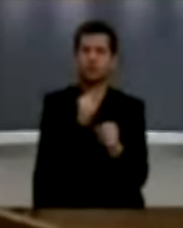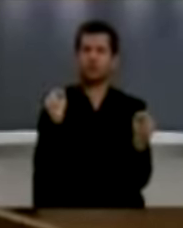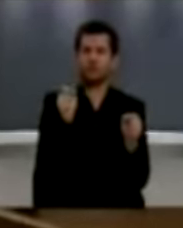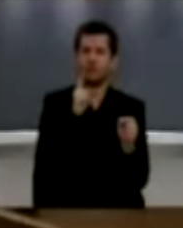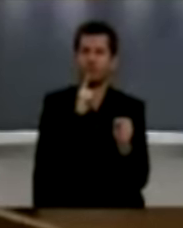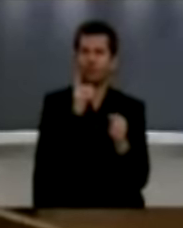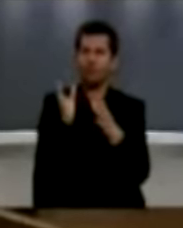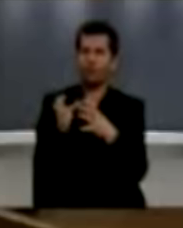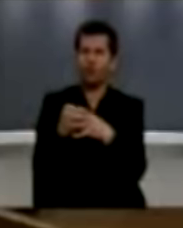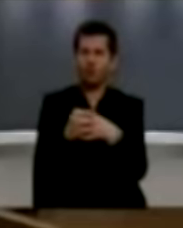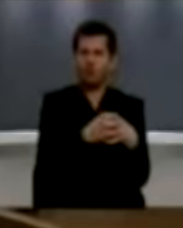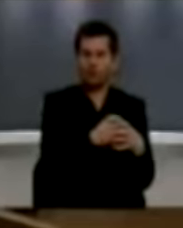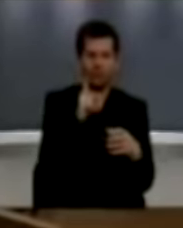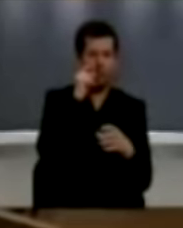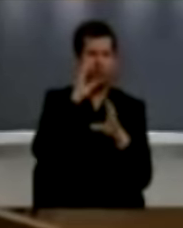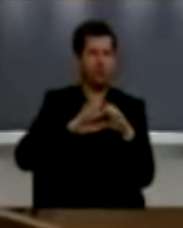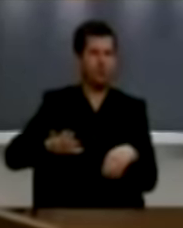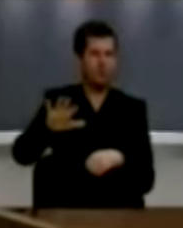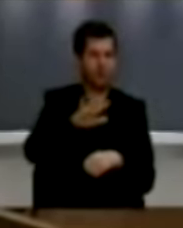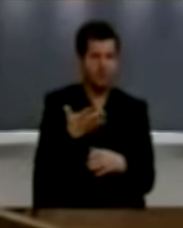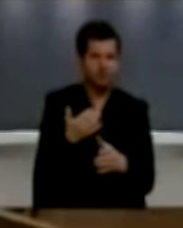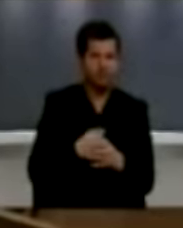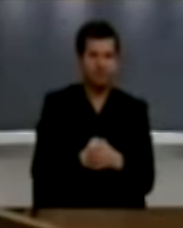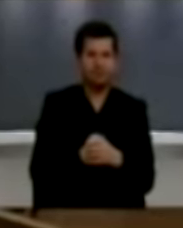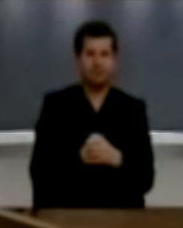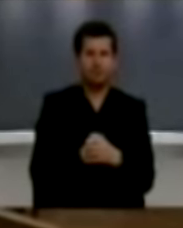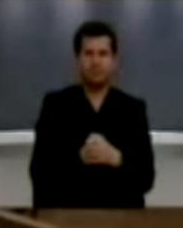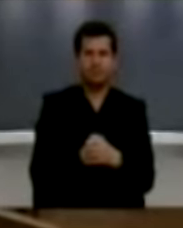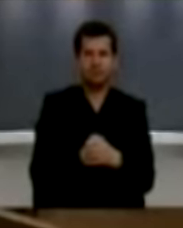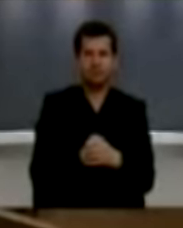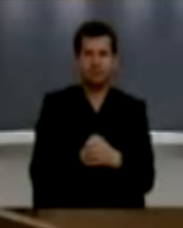partijake e jo populore. E njajtë në ko,